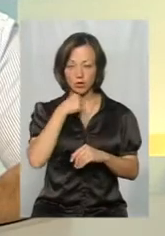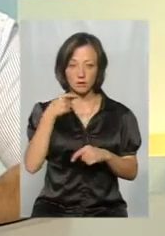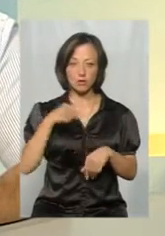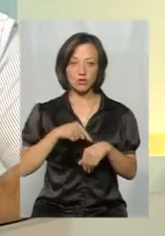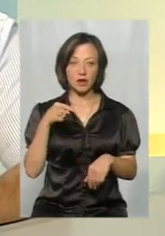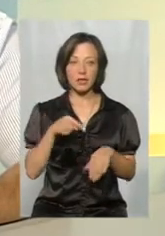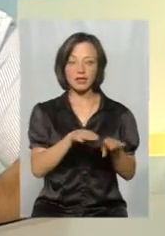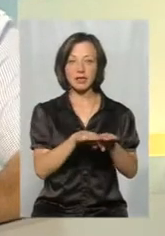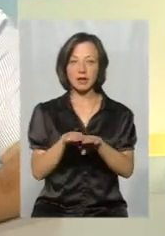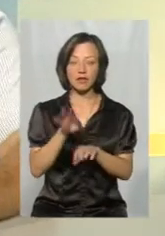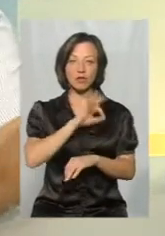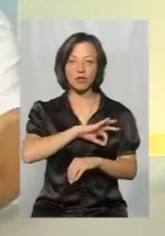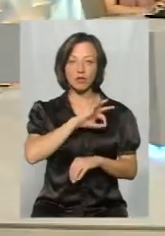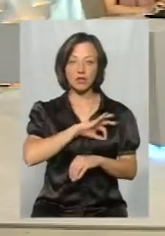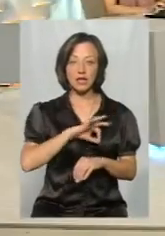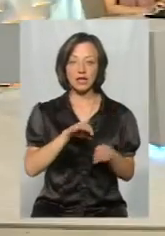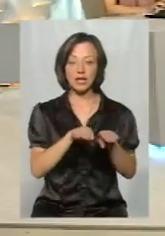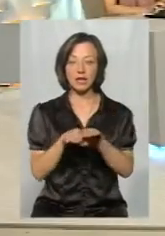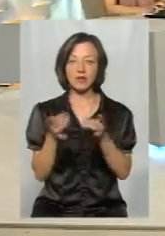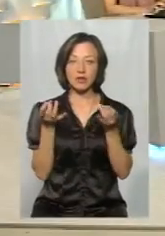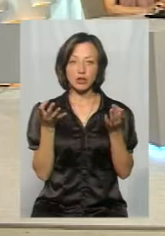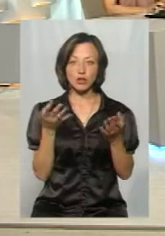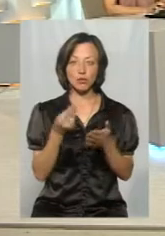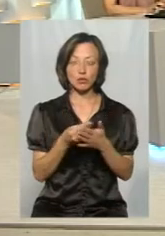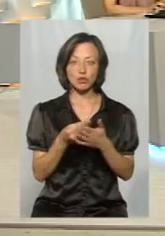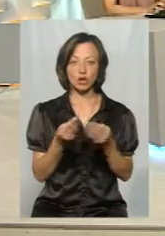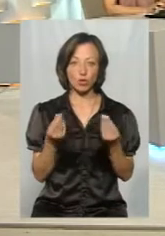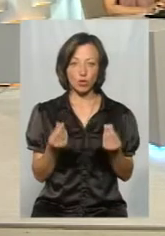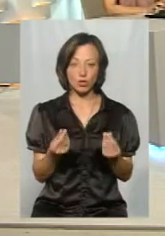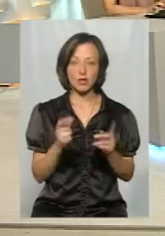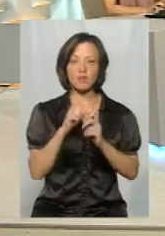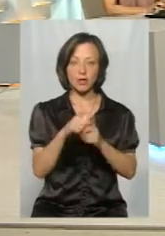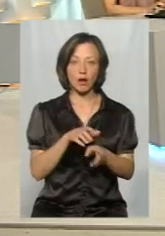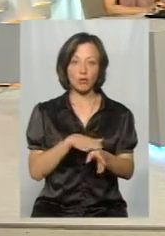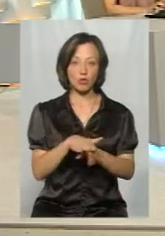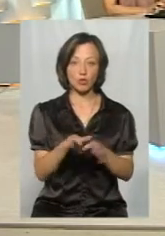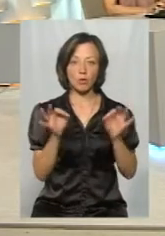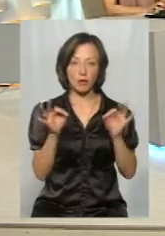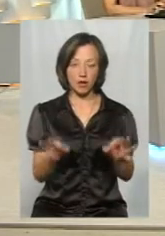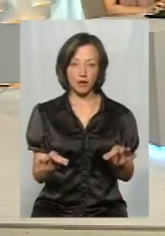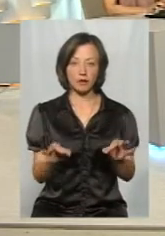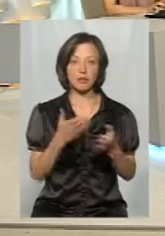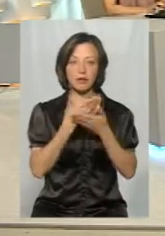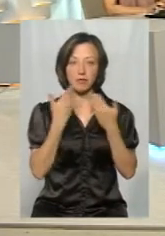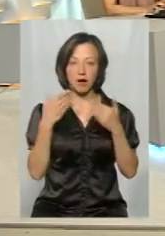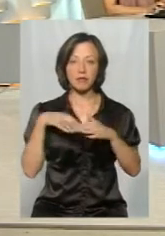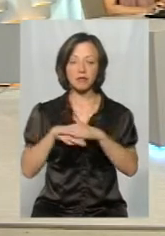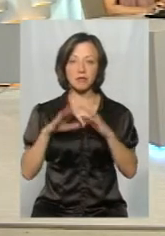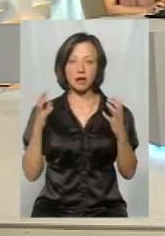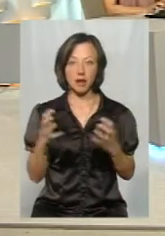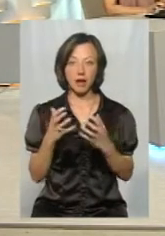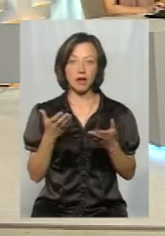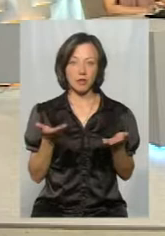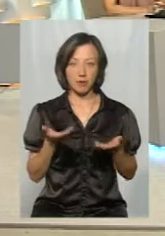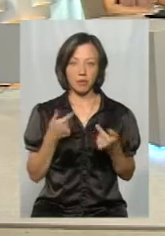відчуваєте рівень словживань, рівень витрачання бюджетних коштів. Відповідь абсолютно правильна. Їх нема, десь на зберіганні. А